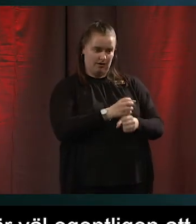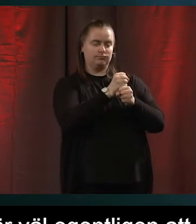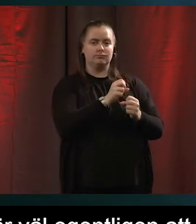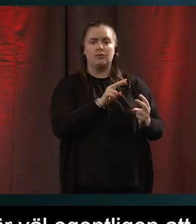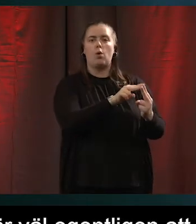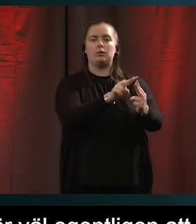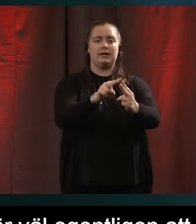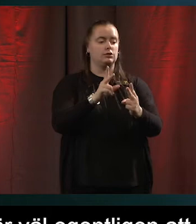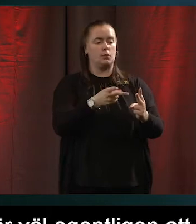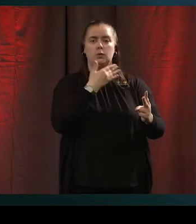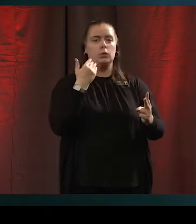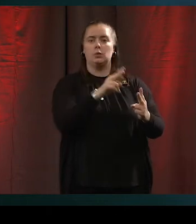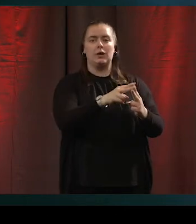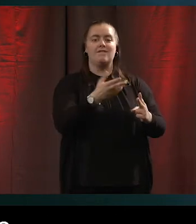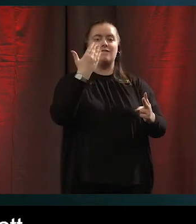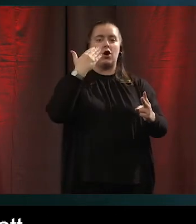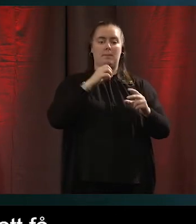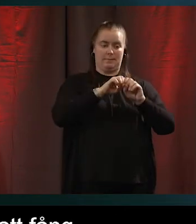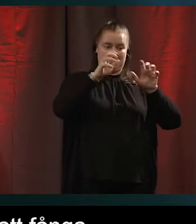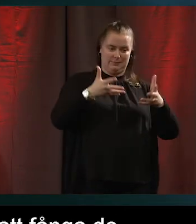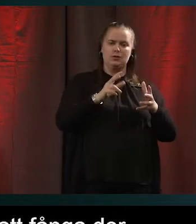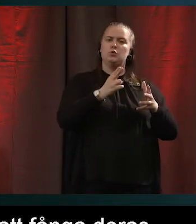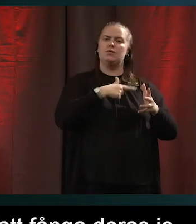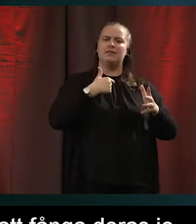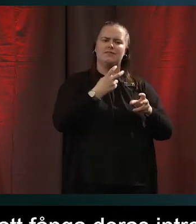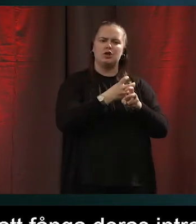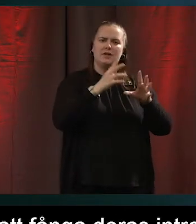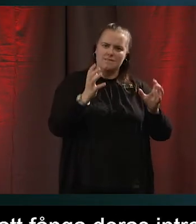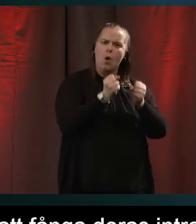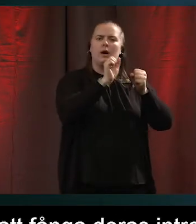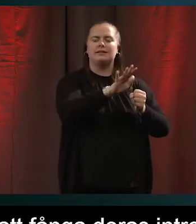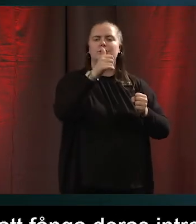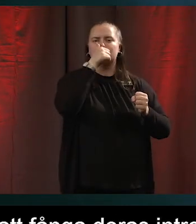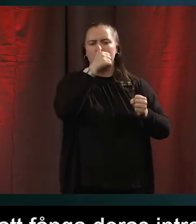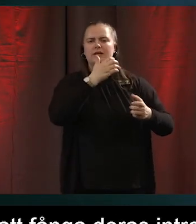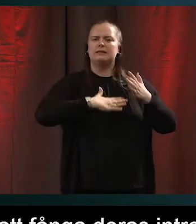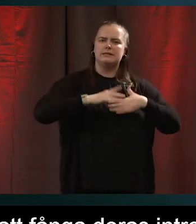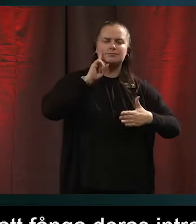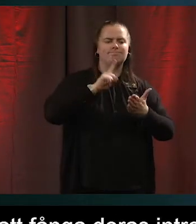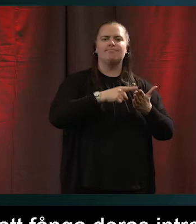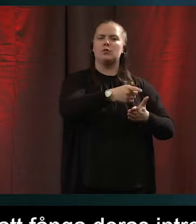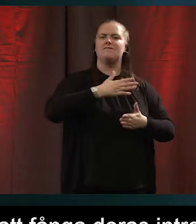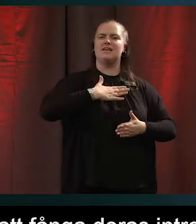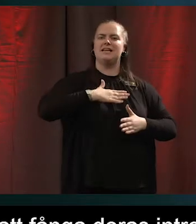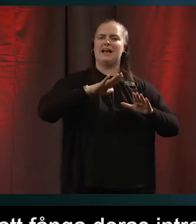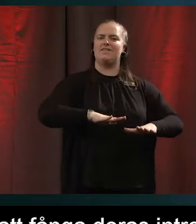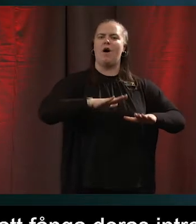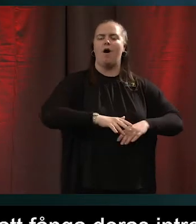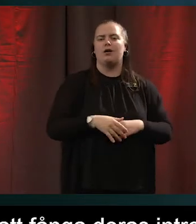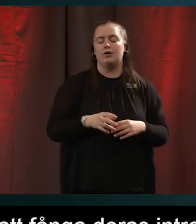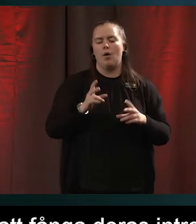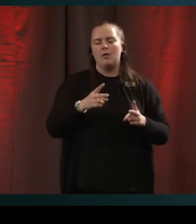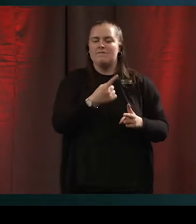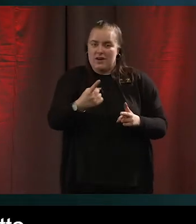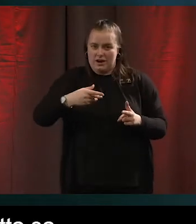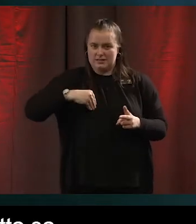pandemin att verkligen fånga deras intresse och nyfikenhet så att de vill vara kvar. sen fortsätta göra breda satsningar så vi för varje satsning vi